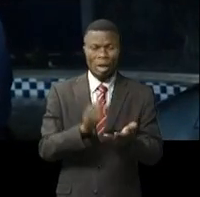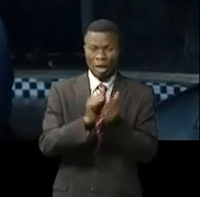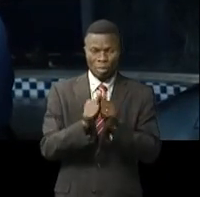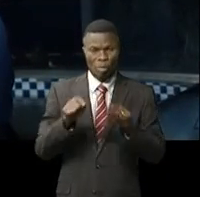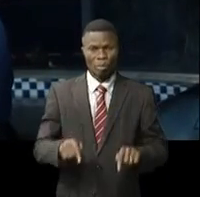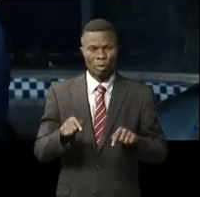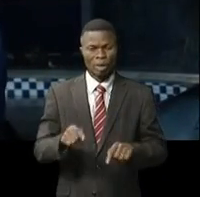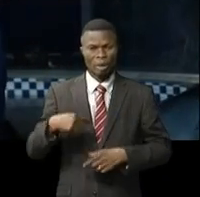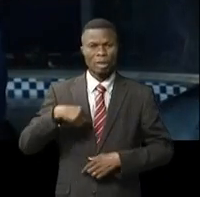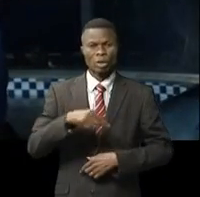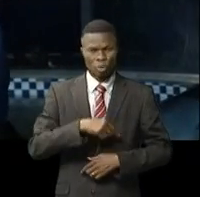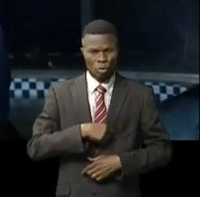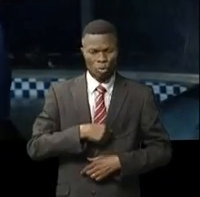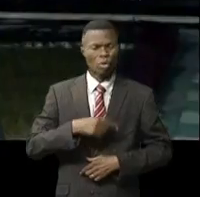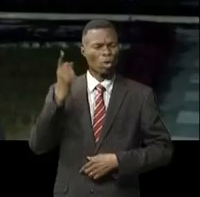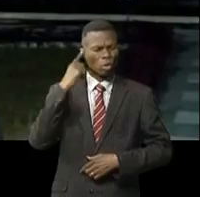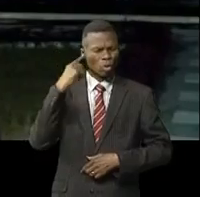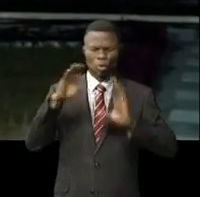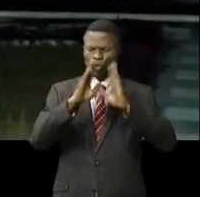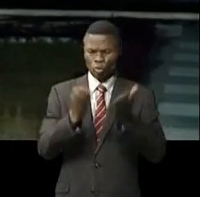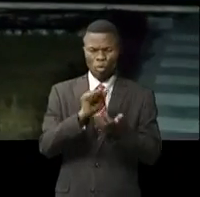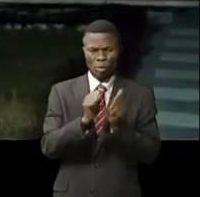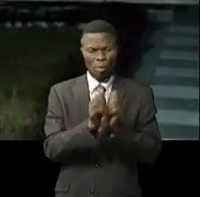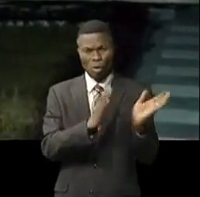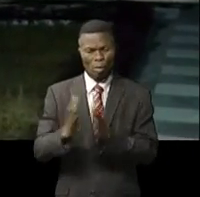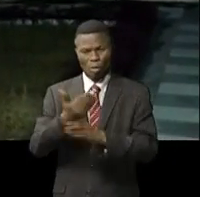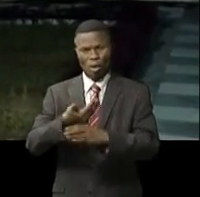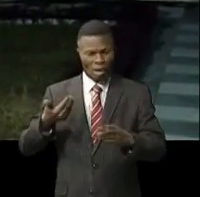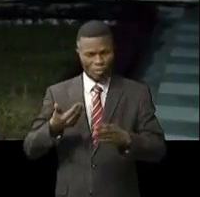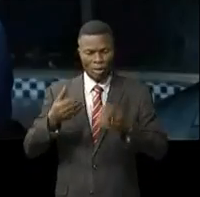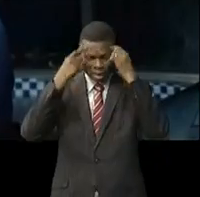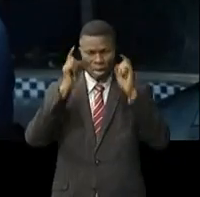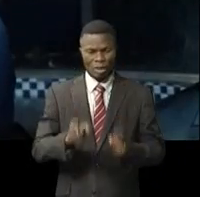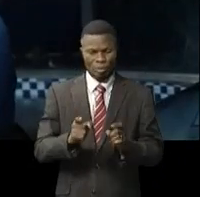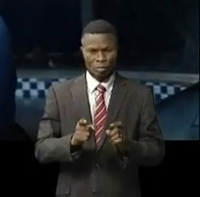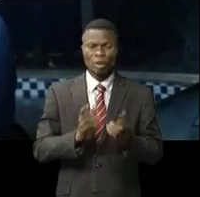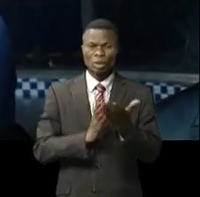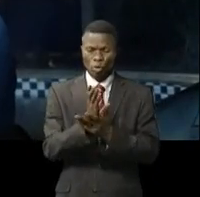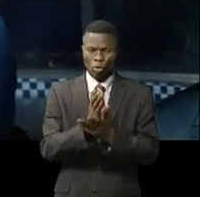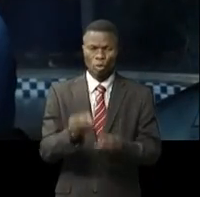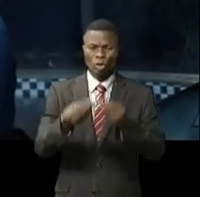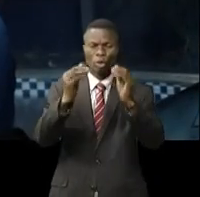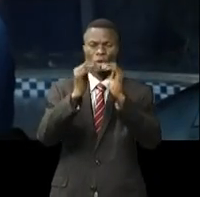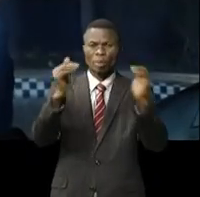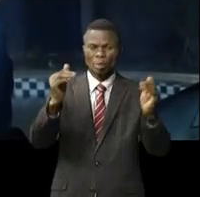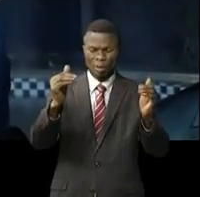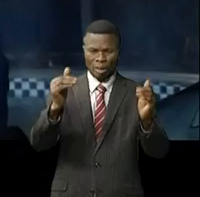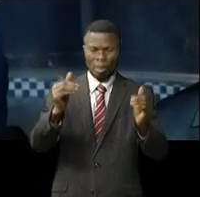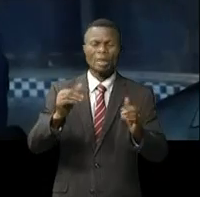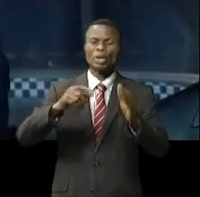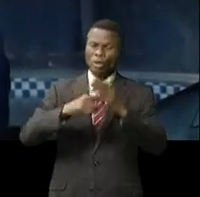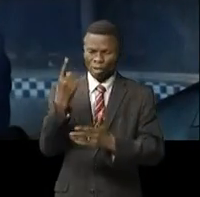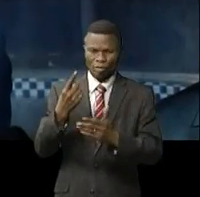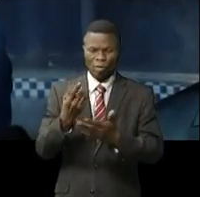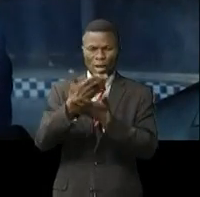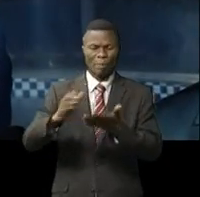nous voulons prendre toutes les précautions qu'il faut et toutes les décisions qui s'imposent pour que nous puissions ramener la paix une bonne fois pour toutes dans